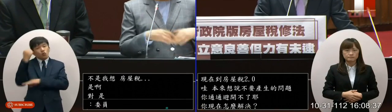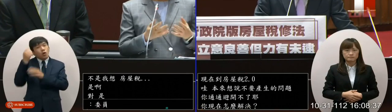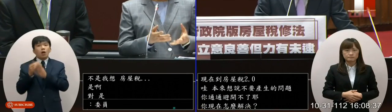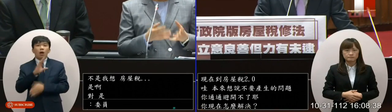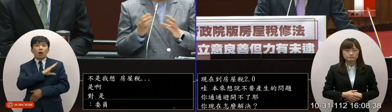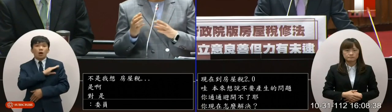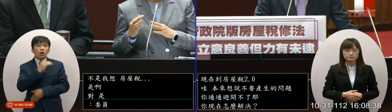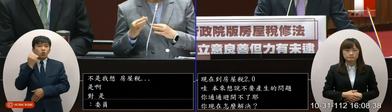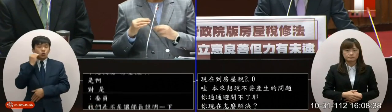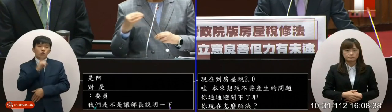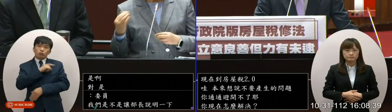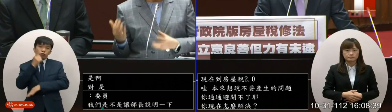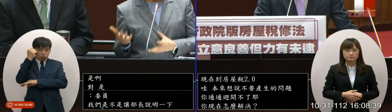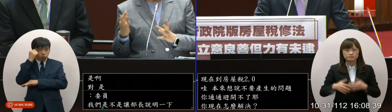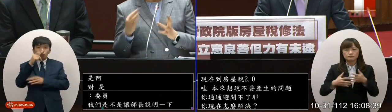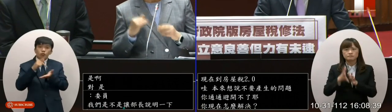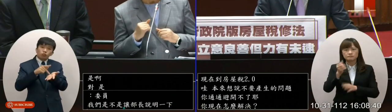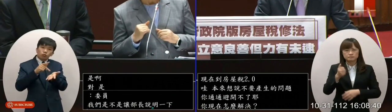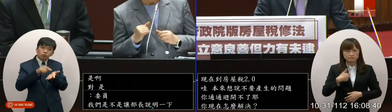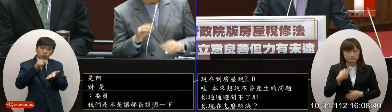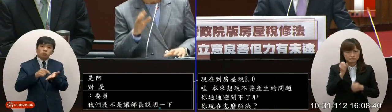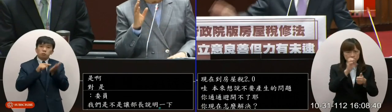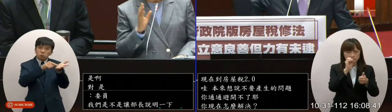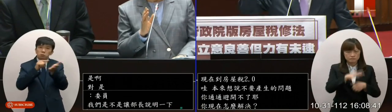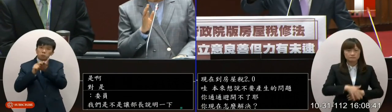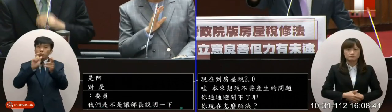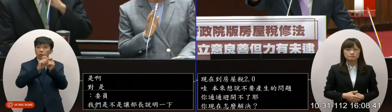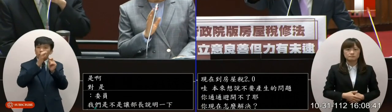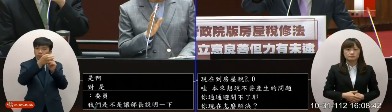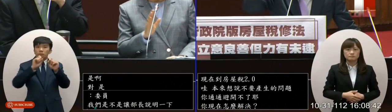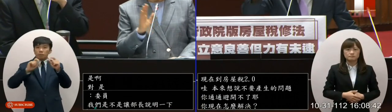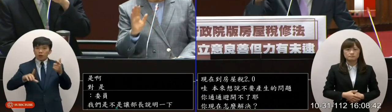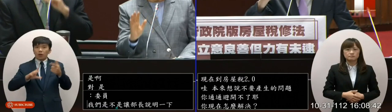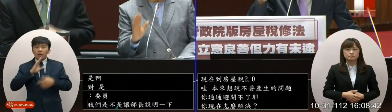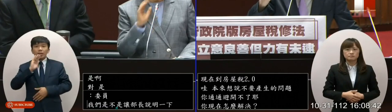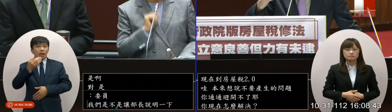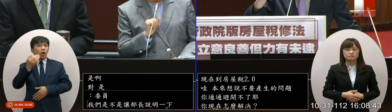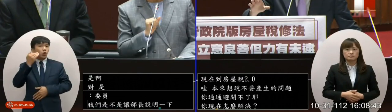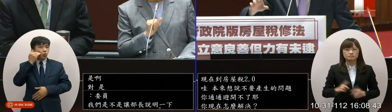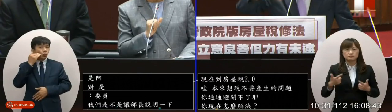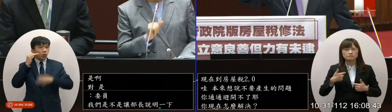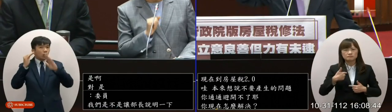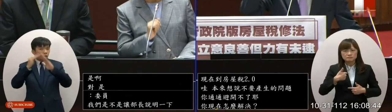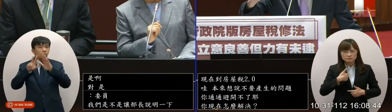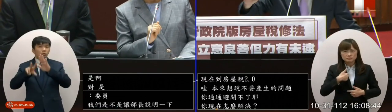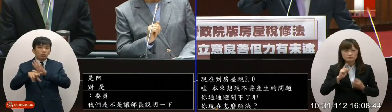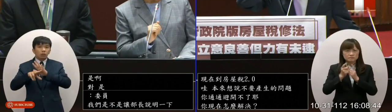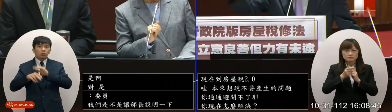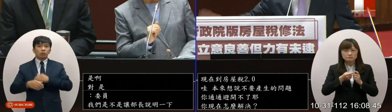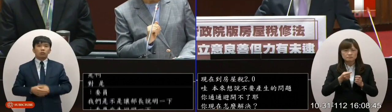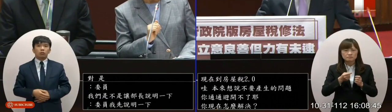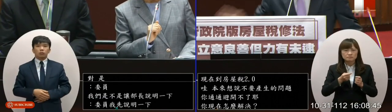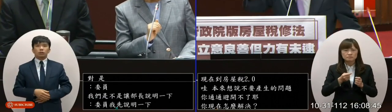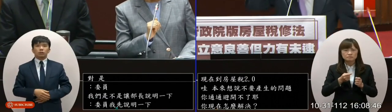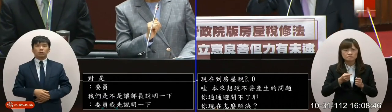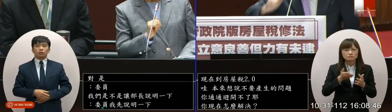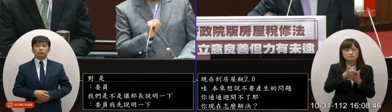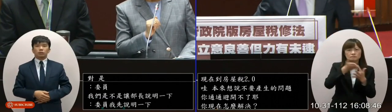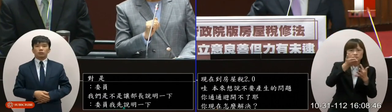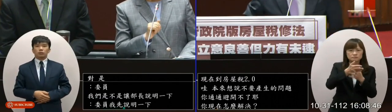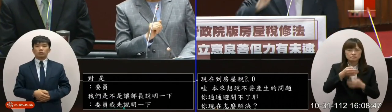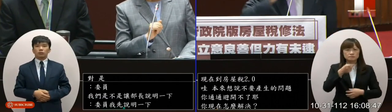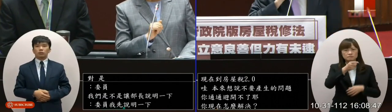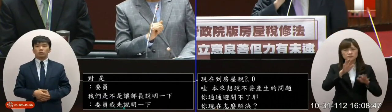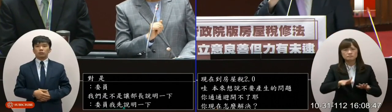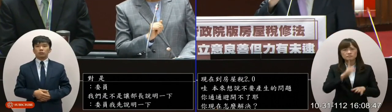自住用或出租或者是做就可以有不同的稅率不是我這麼愛打斷是因為我覺得你在講這些程度